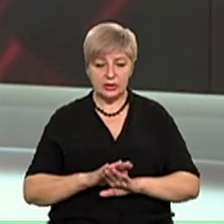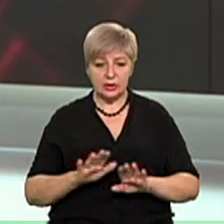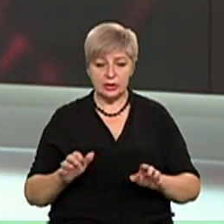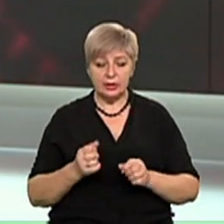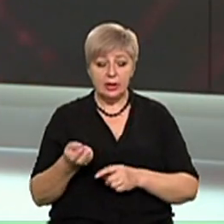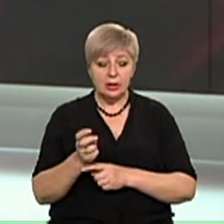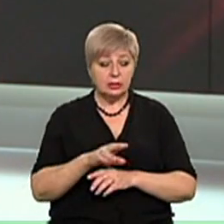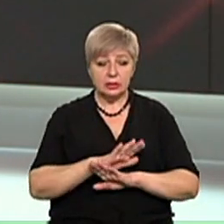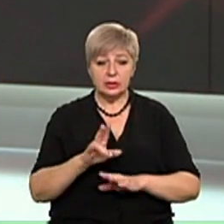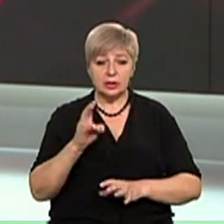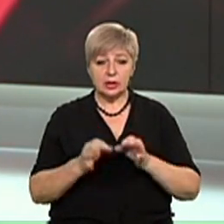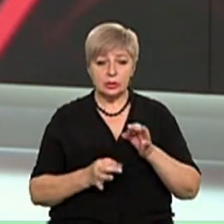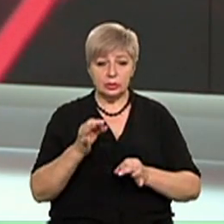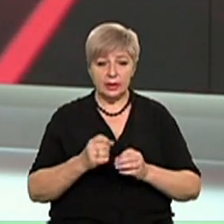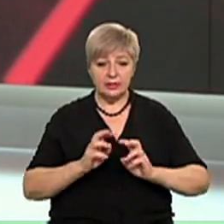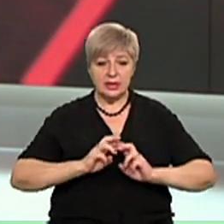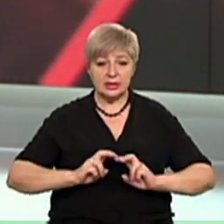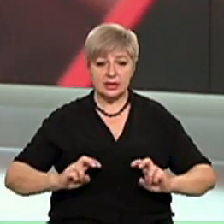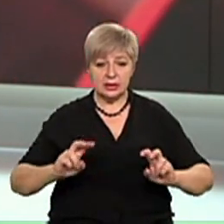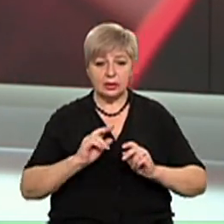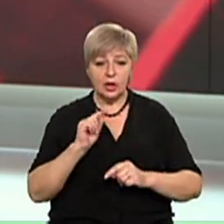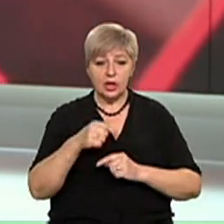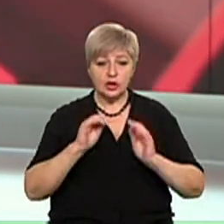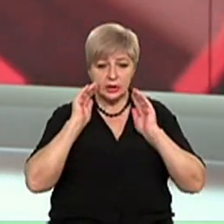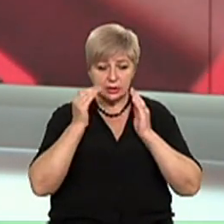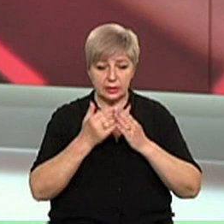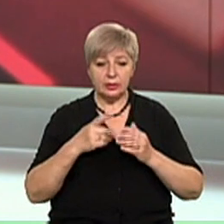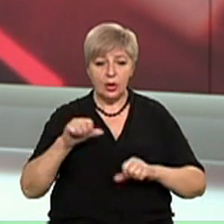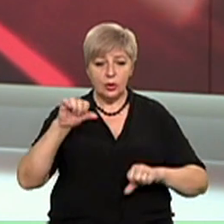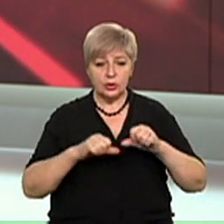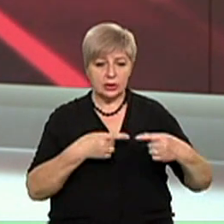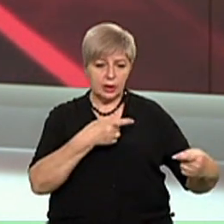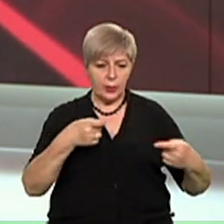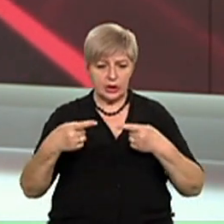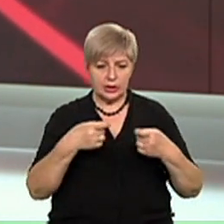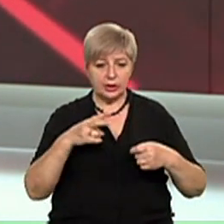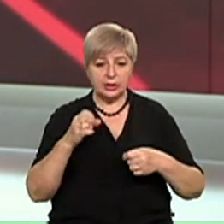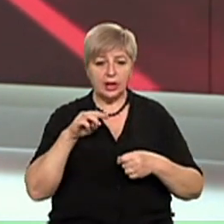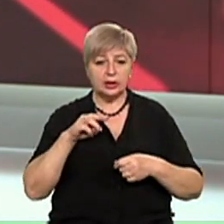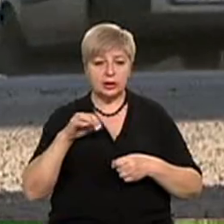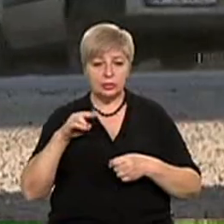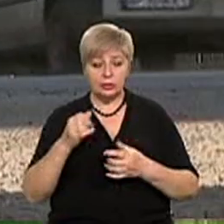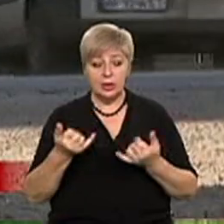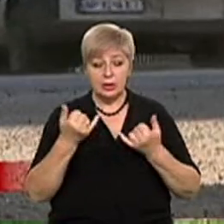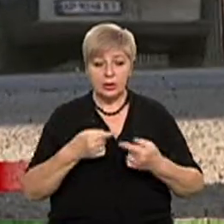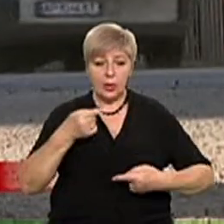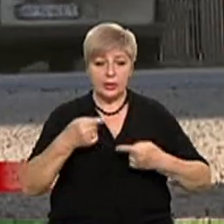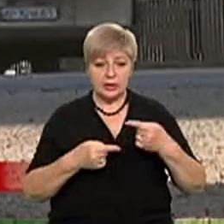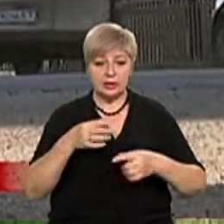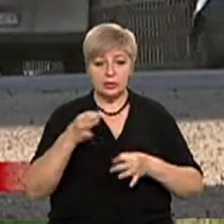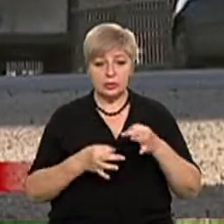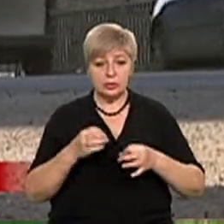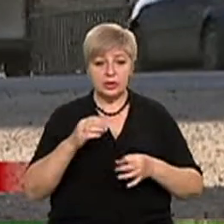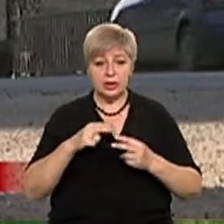Не з'явилися на судове засідання через карантин. Учасники перестрілки на Титова. Сьогодні в апеляційному суді Дніпра мали